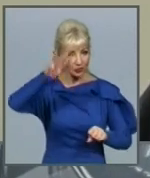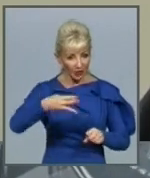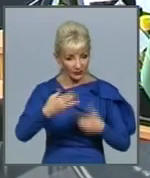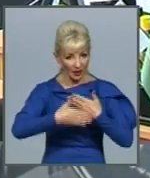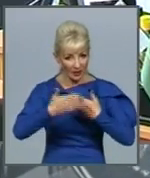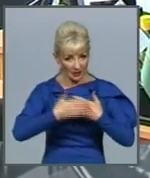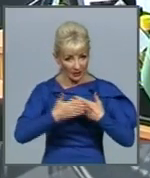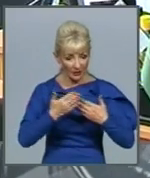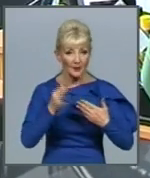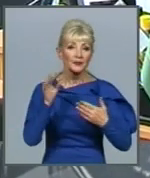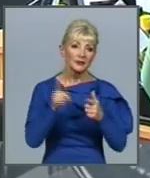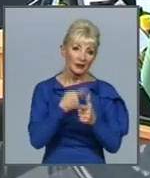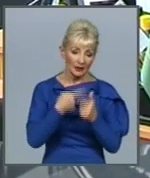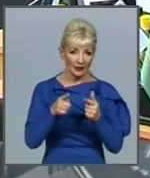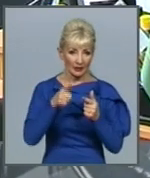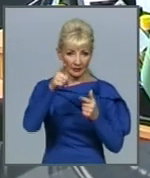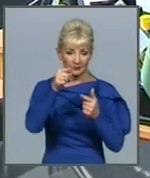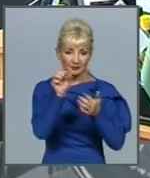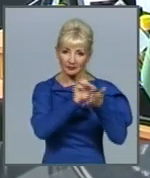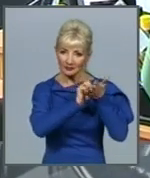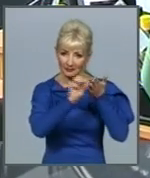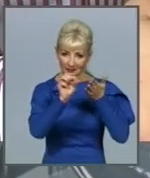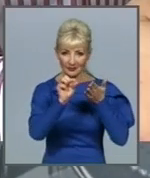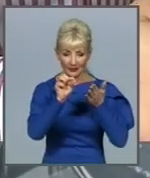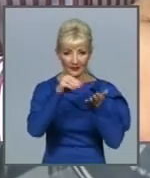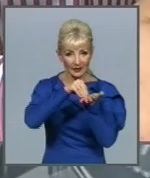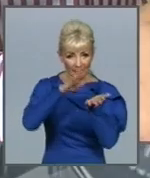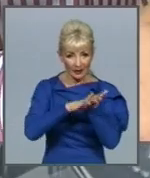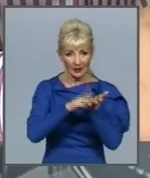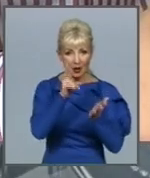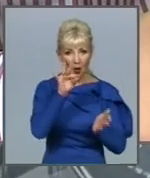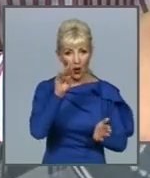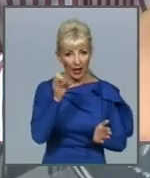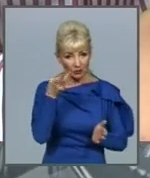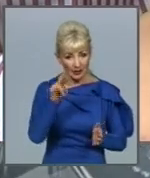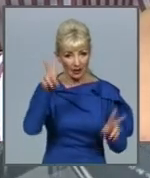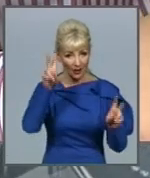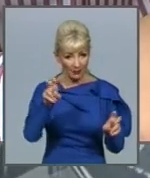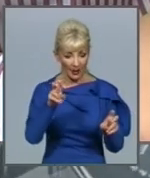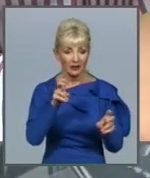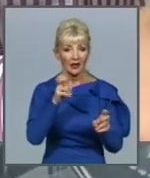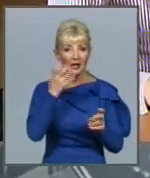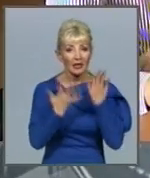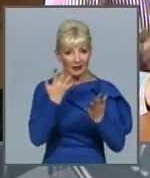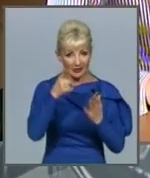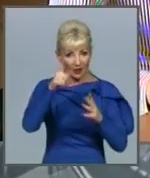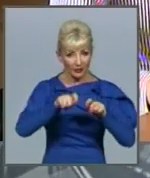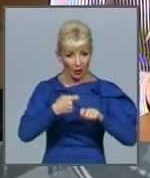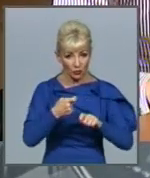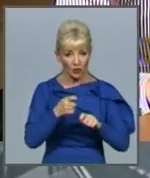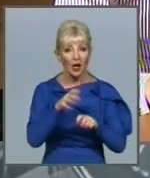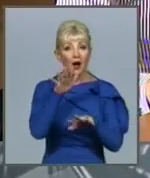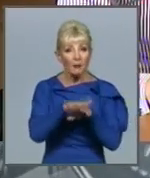порушника з реєстру колекторських компаній у випадках порушень. У свою чергу, банки та фінансові компанії повинні будуть